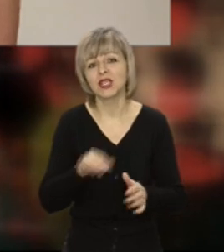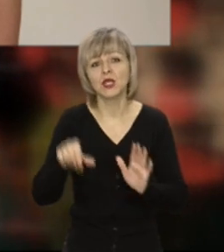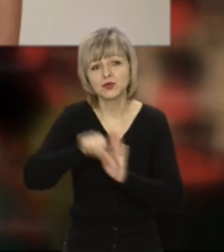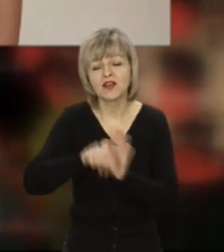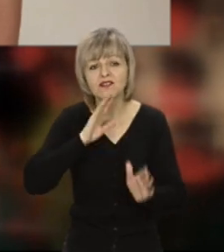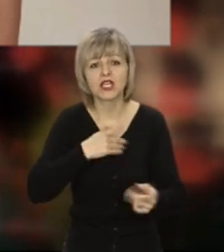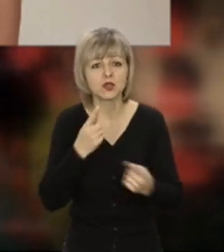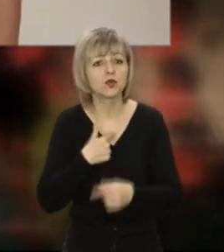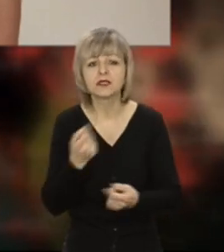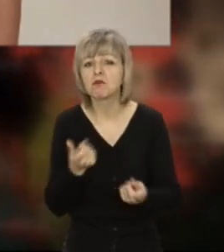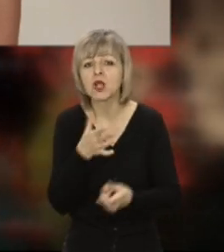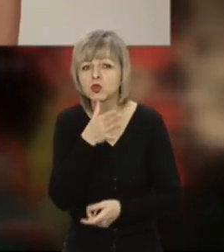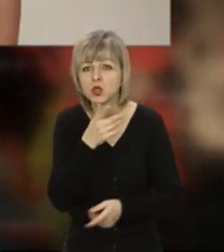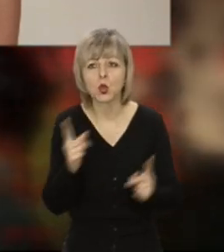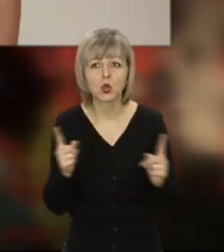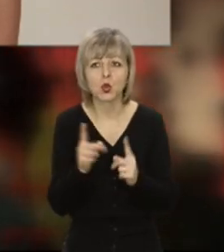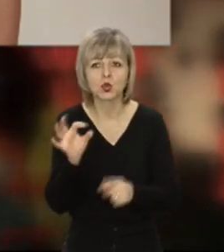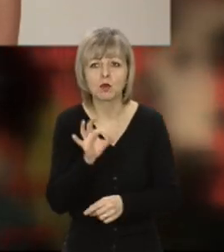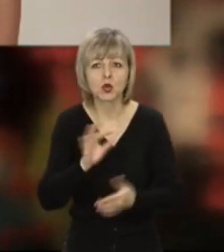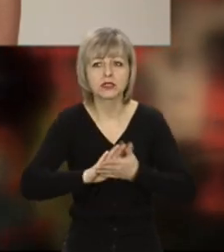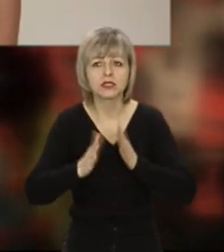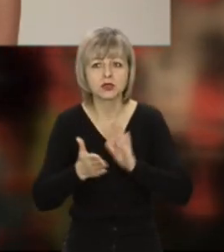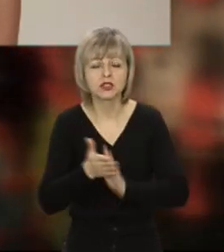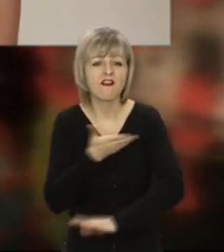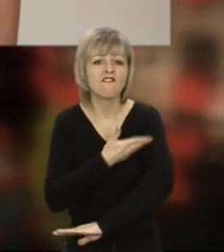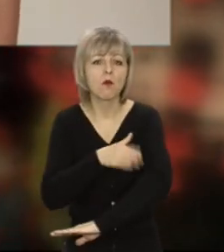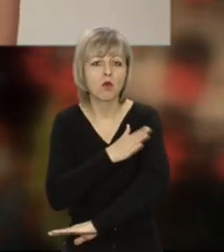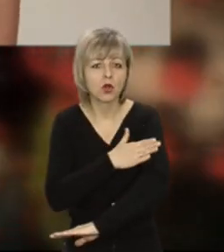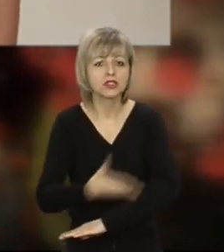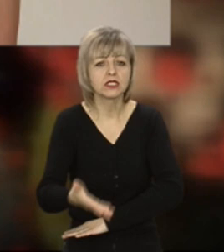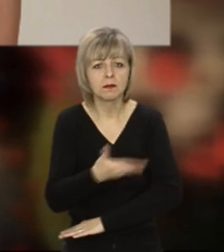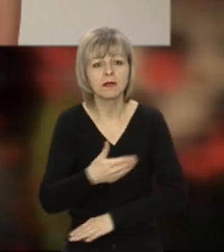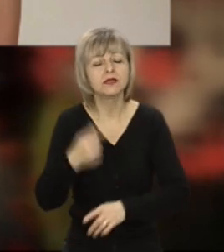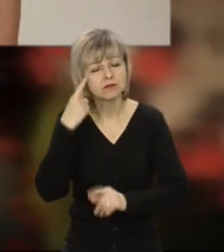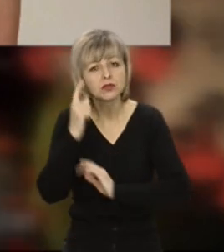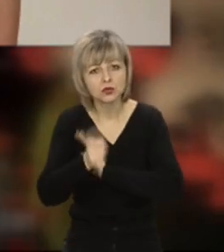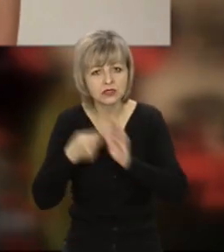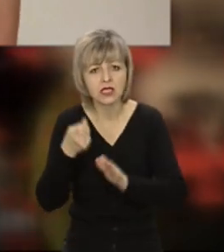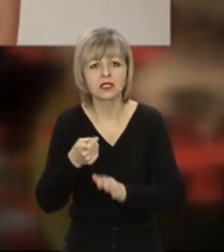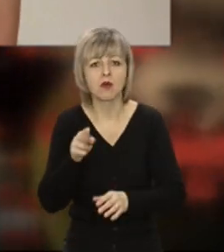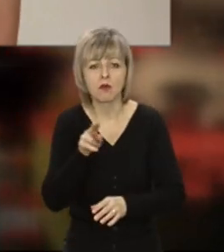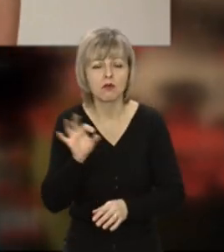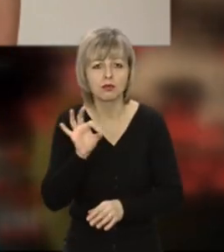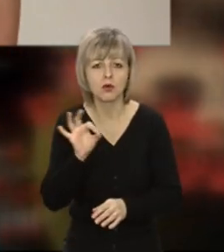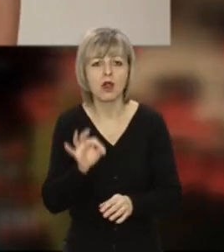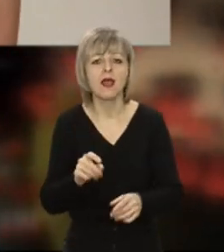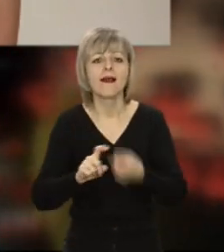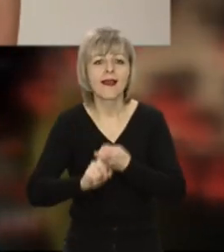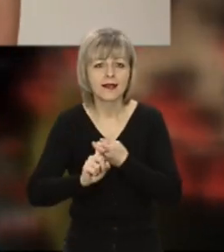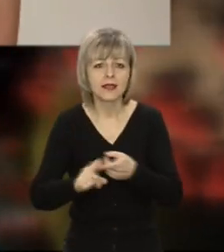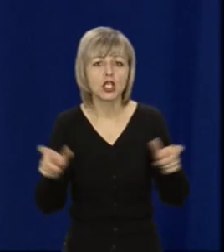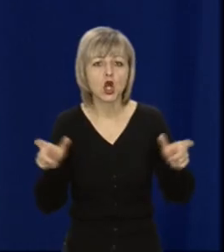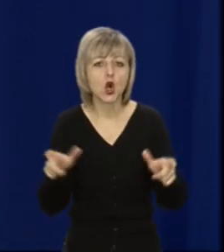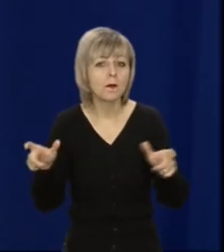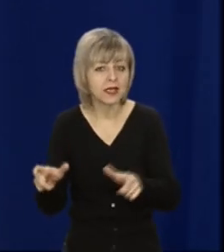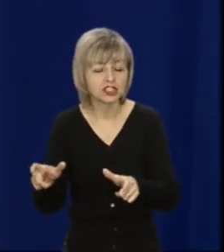розмови. У нас дуже мало часу. Думаю, коротко про ситуацію в Польщі. Ми ознайомилися з дотриманням карантинних обмежень. Дякую тобі.